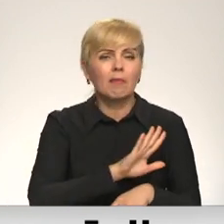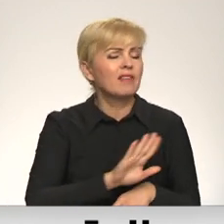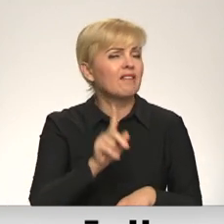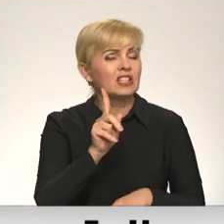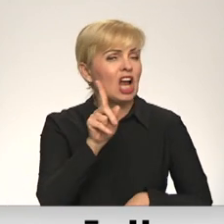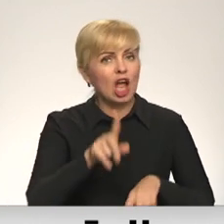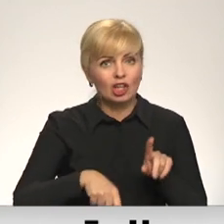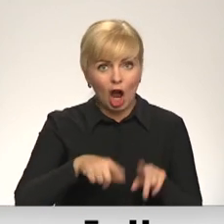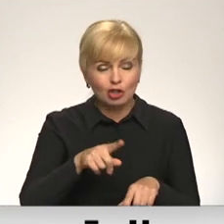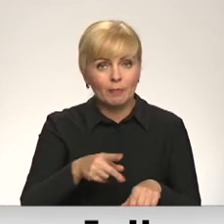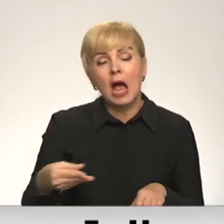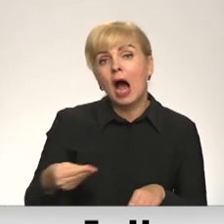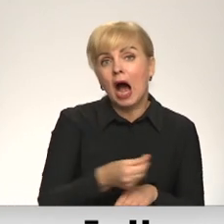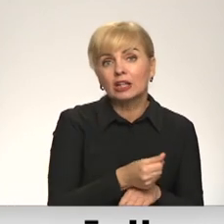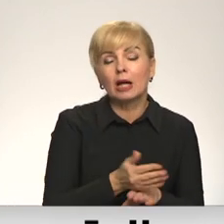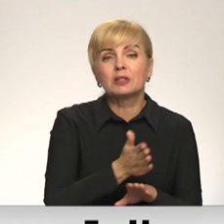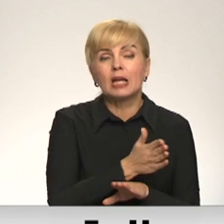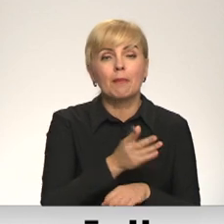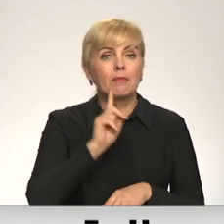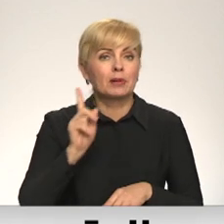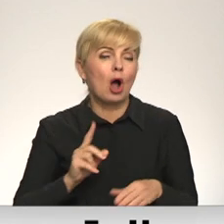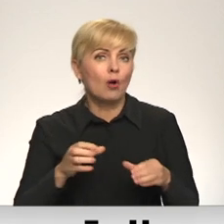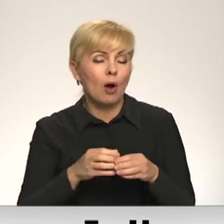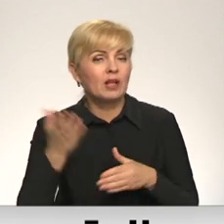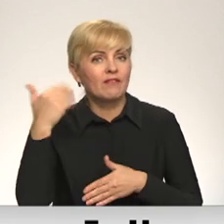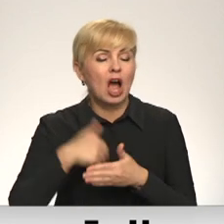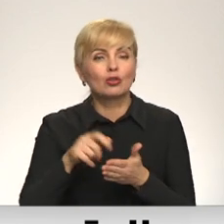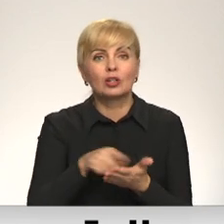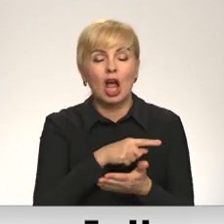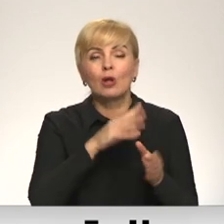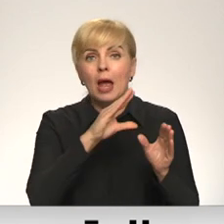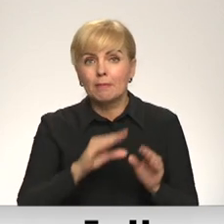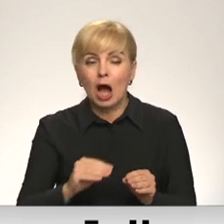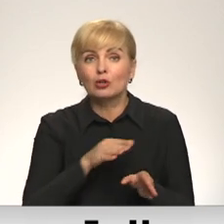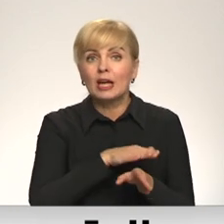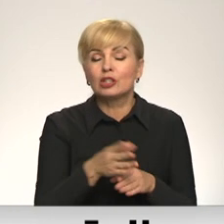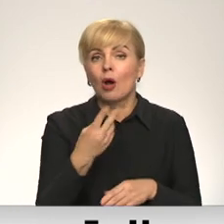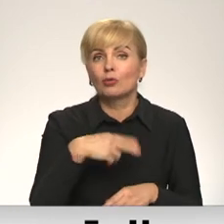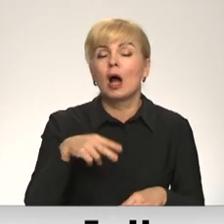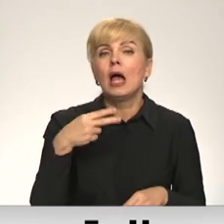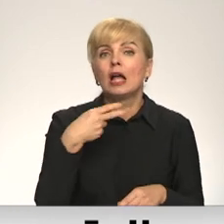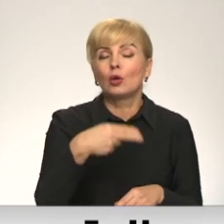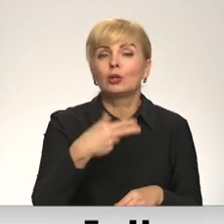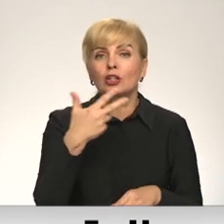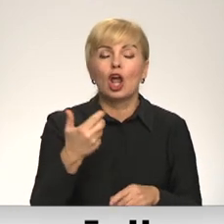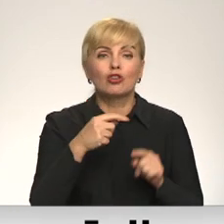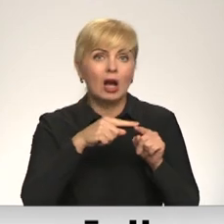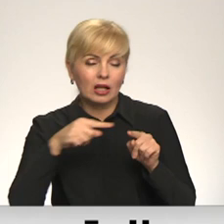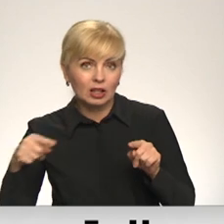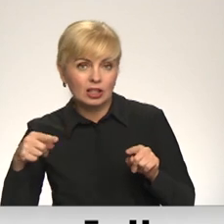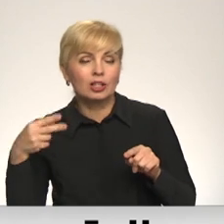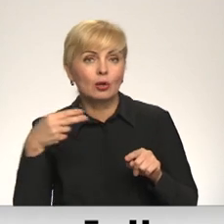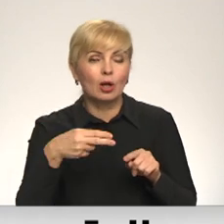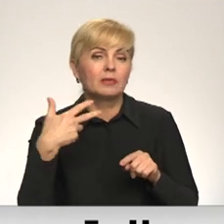dažiem. Atlīdzinājumi ebreja kopienai vēsturiskā netaisnīgo mazināšanā īsvenos no 2023. gada līdz